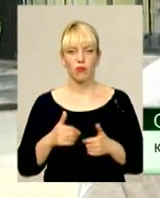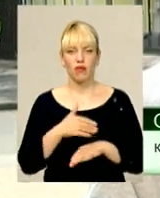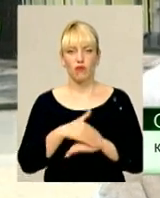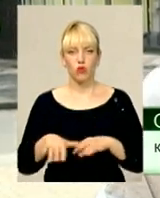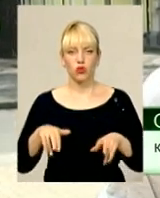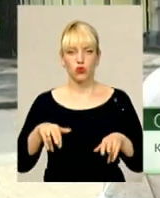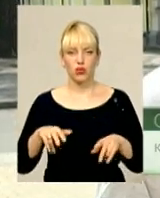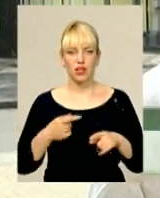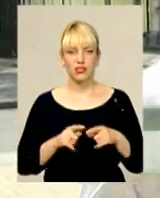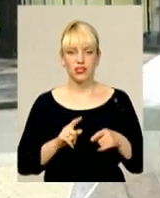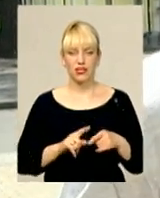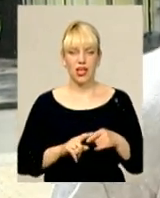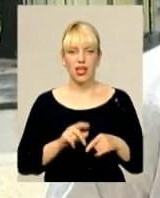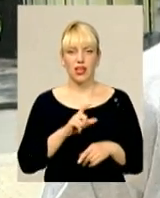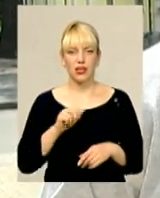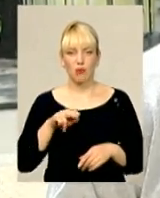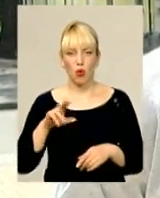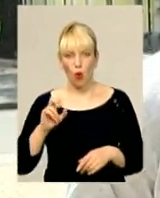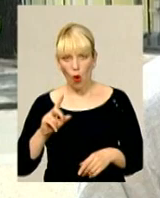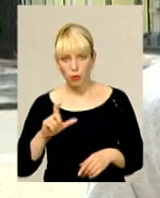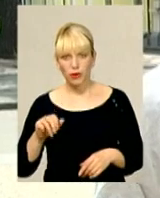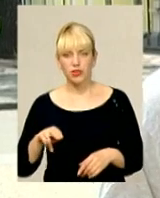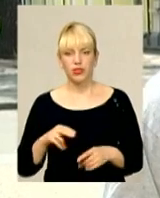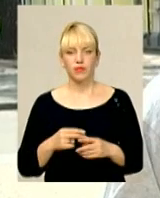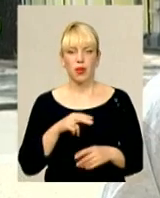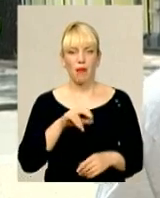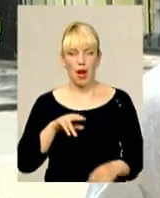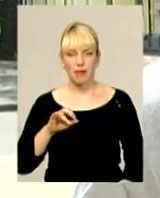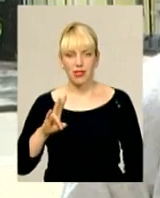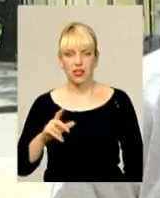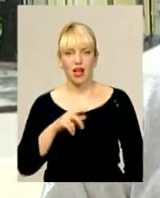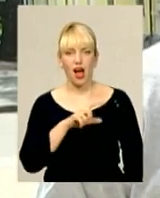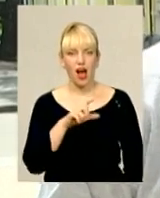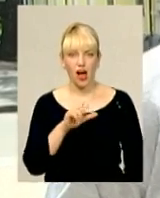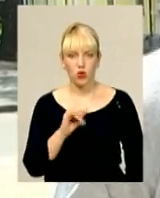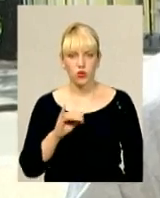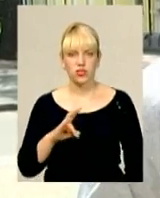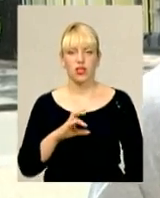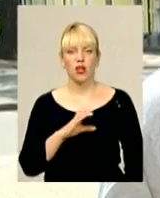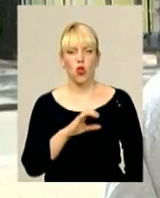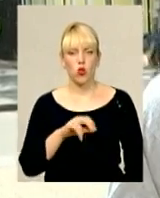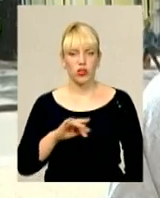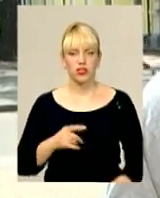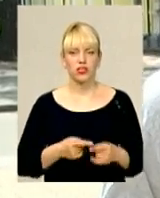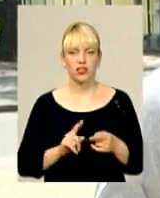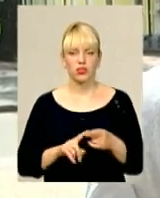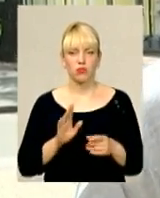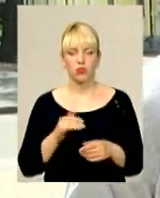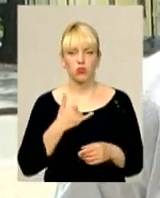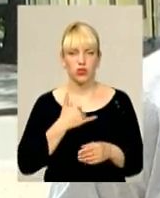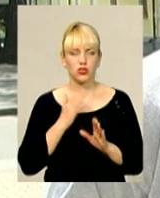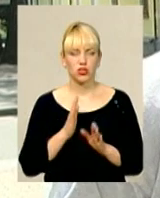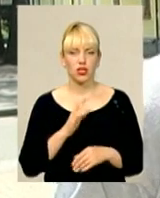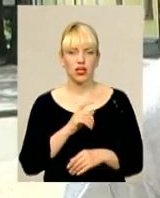-хоп, сам брейк-данс, папінг, хаос і локінг. У нас буде тільки брейкінг,